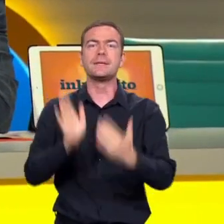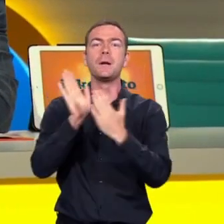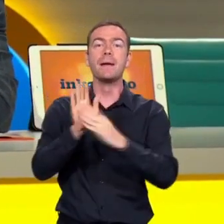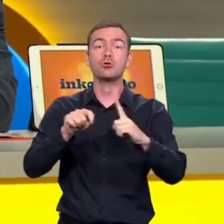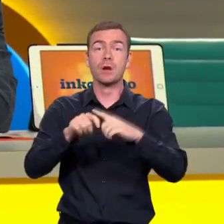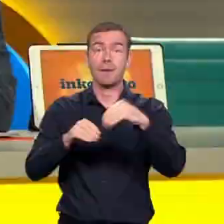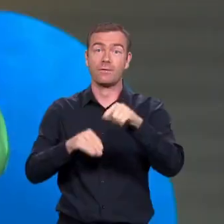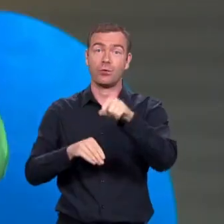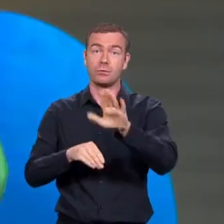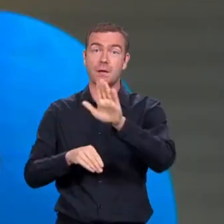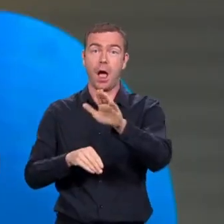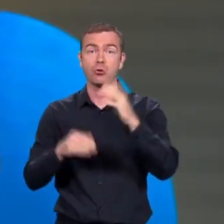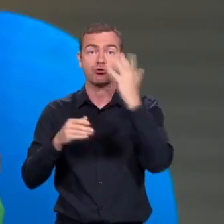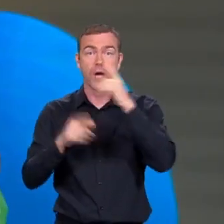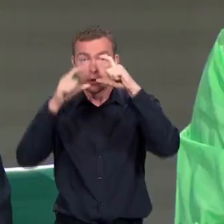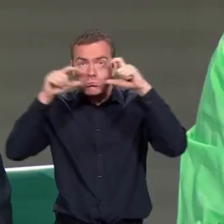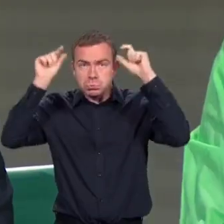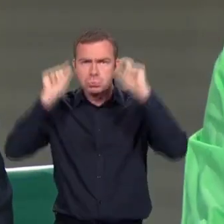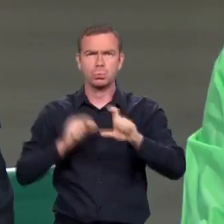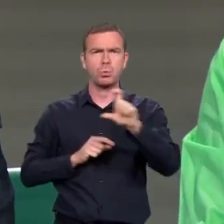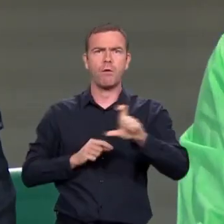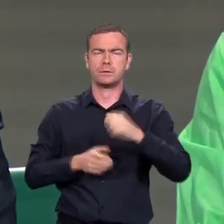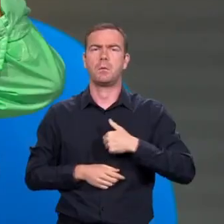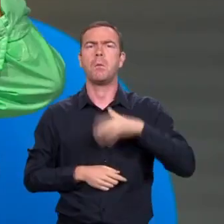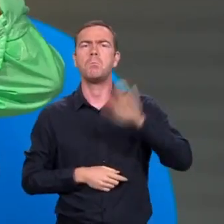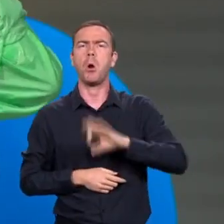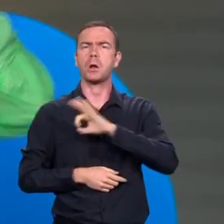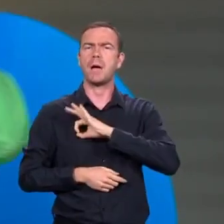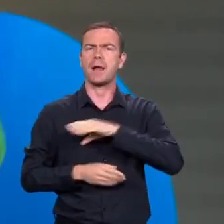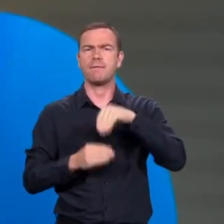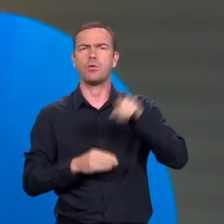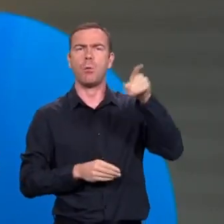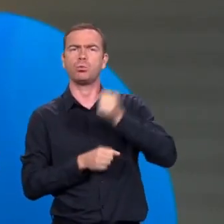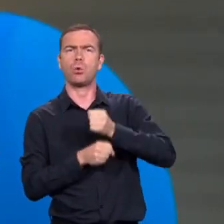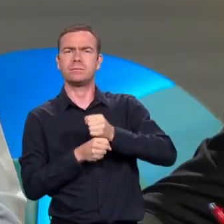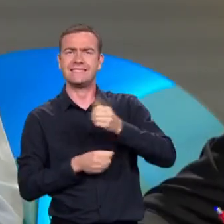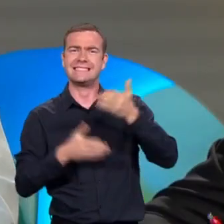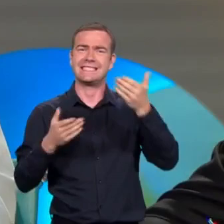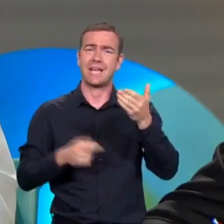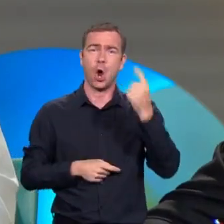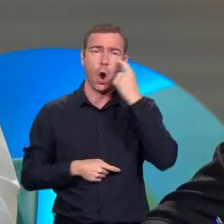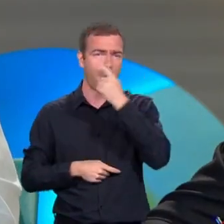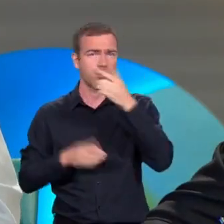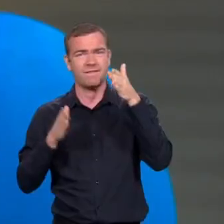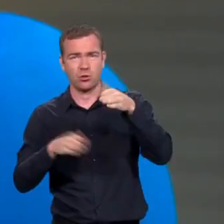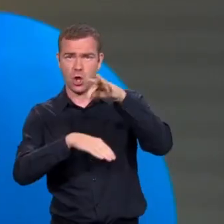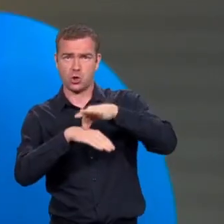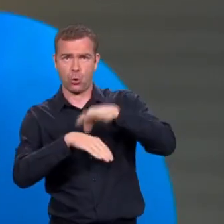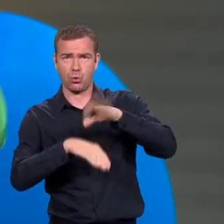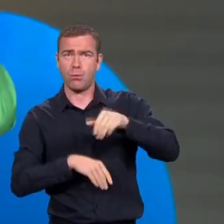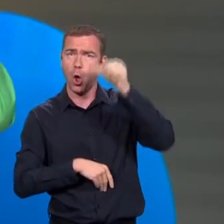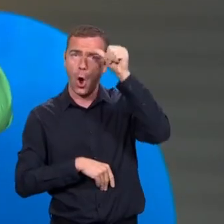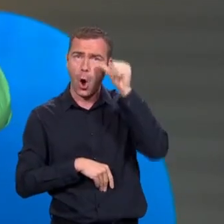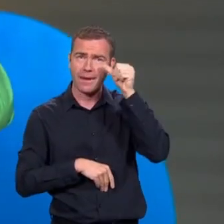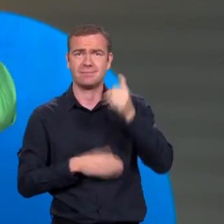tak na inkognito dal. Bol som u môjho kamaráta, ktorý sa zaoberá takýmito vecami, ako sú oči. A trošku mi zoperoval oko a mám ho